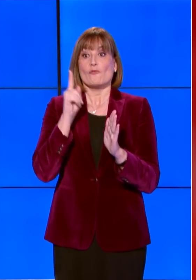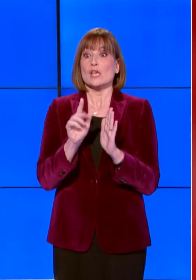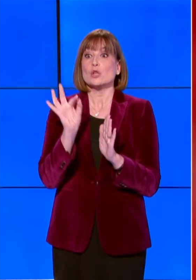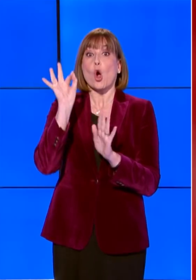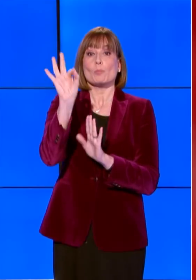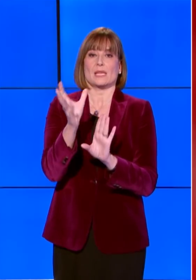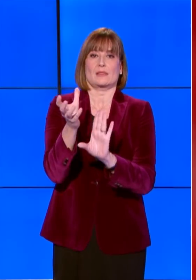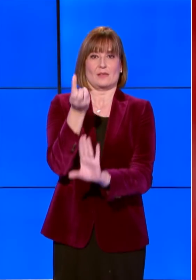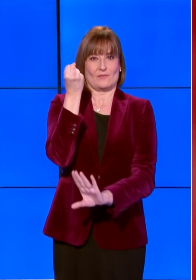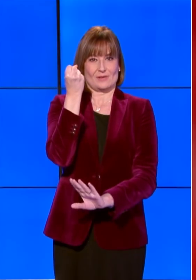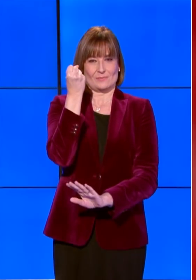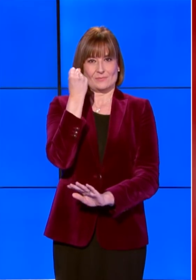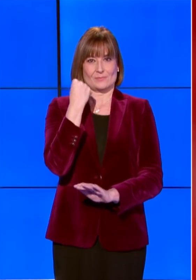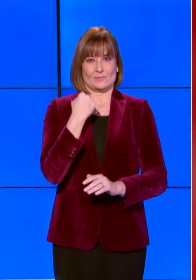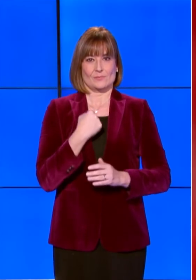obiettivi.